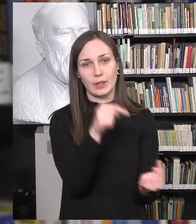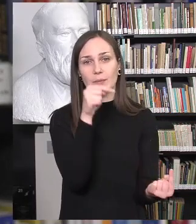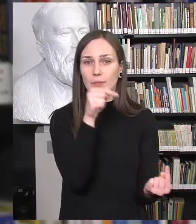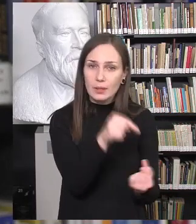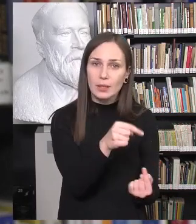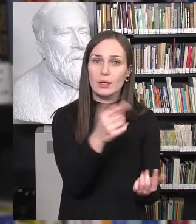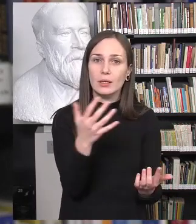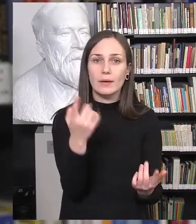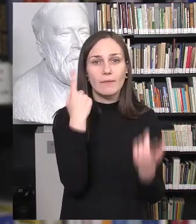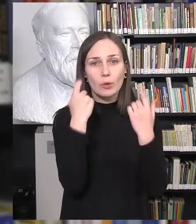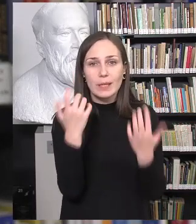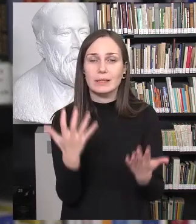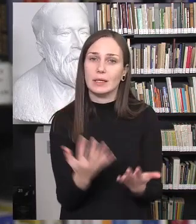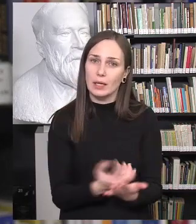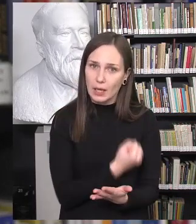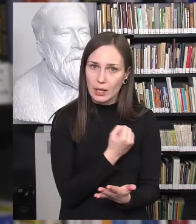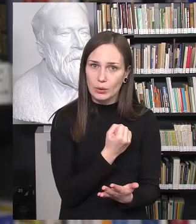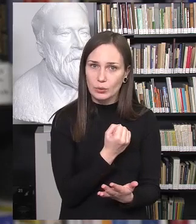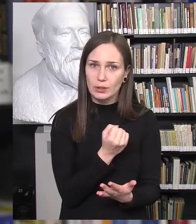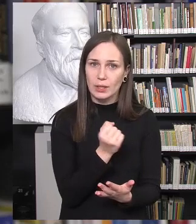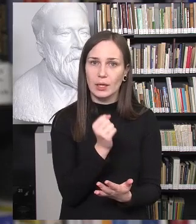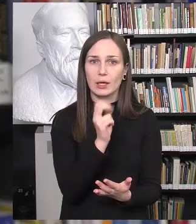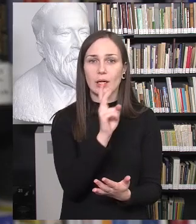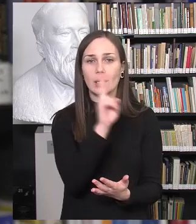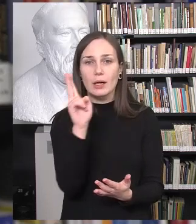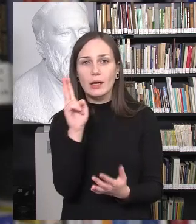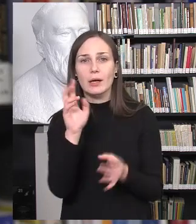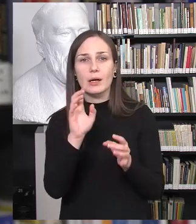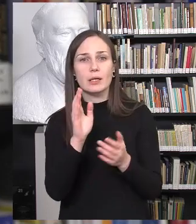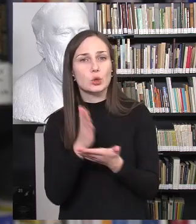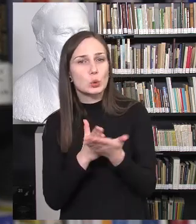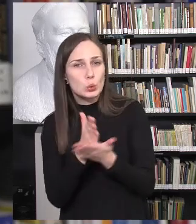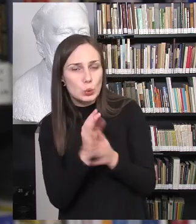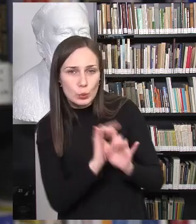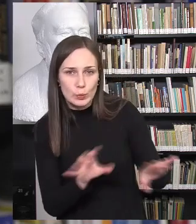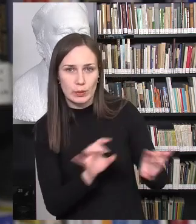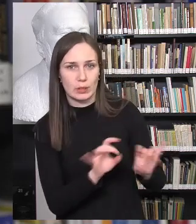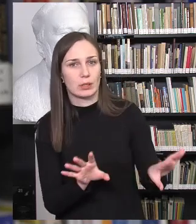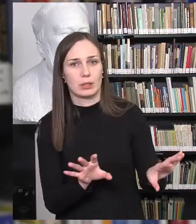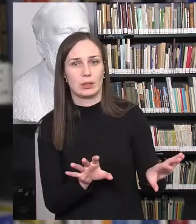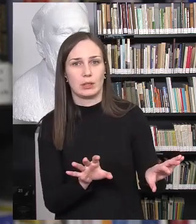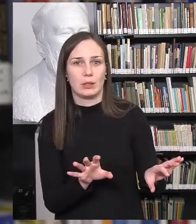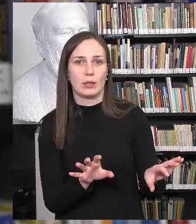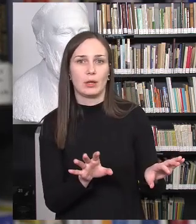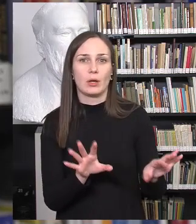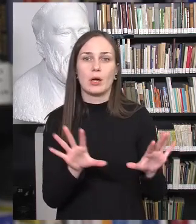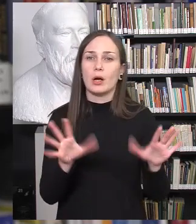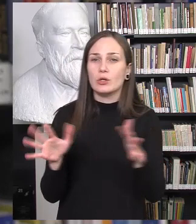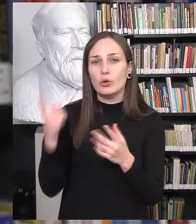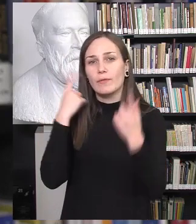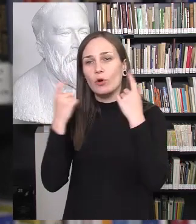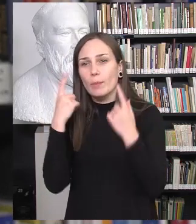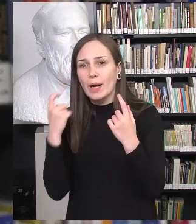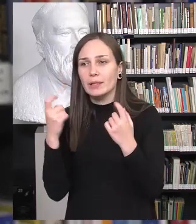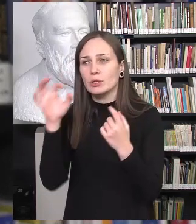informaciją iš patikimų lūpų, iš patikimų rankų, ne ieškotis informacijos